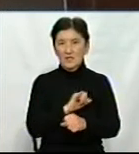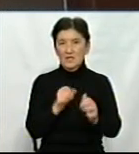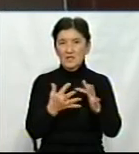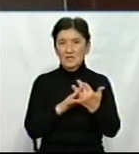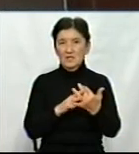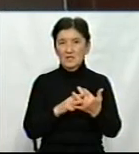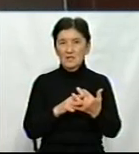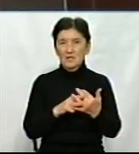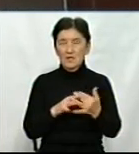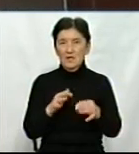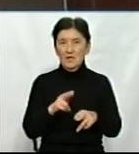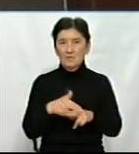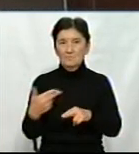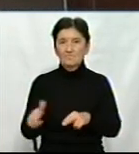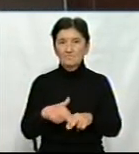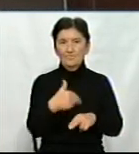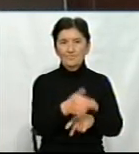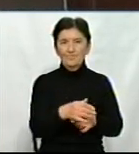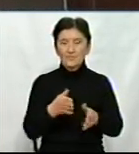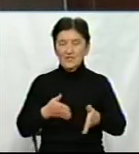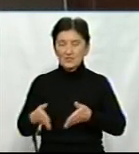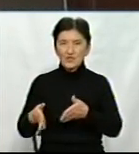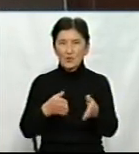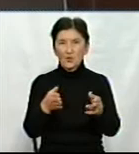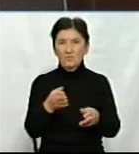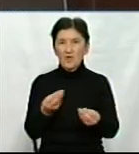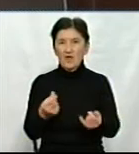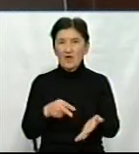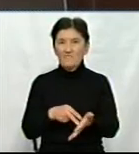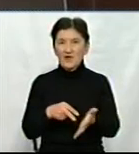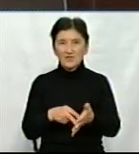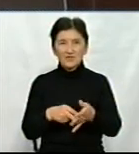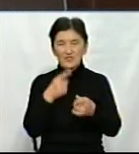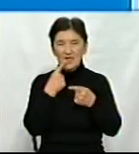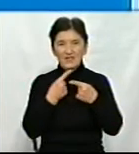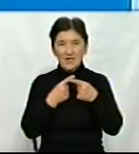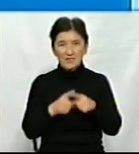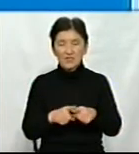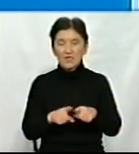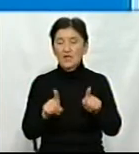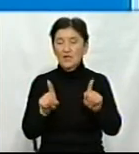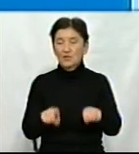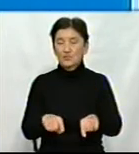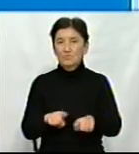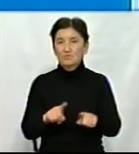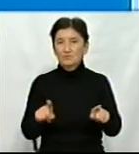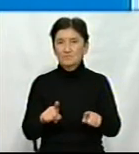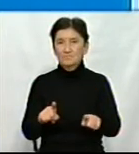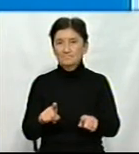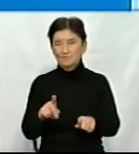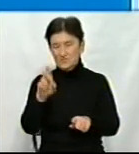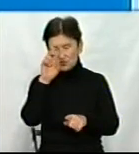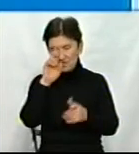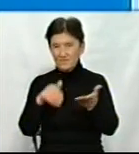компенсації кредитів, шляхом компенсації вартості техніки. Тому, в принципі, спектр державної